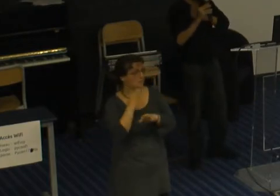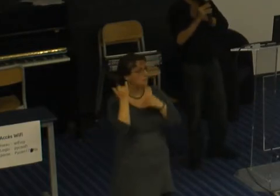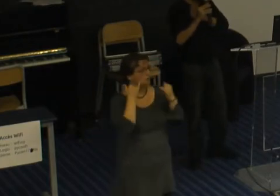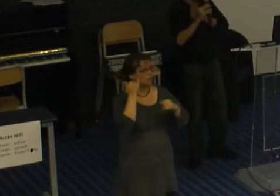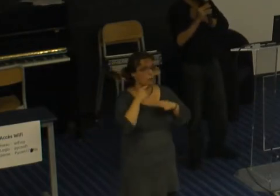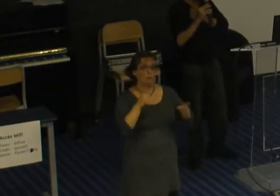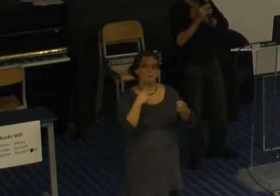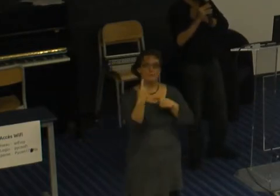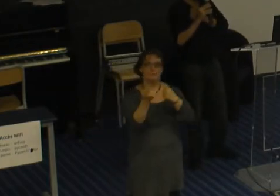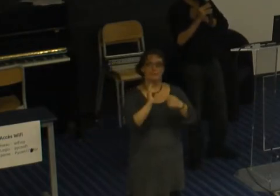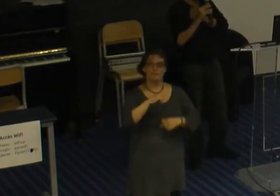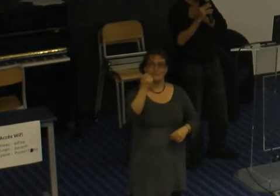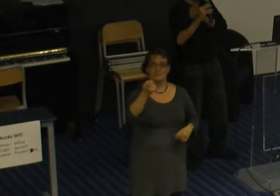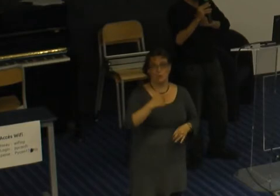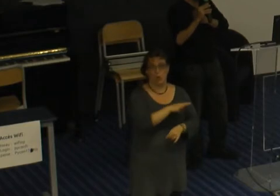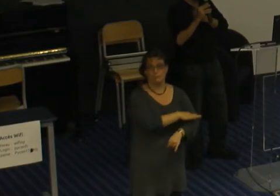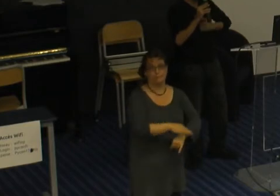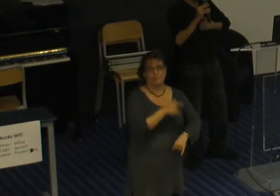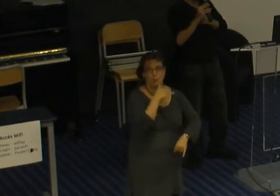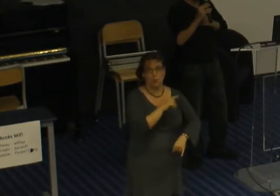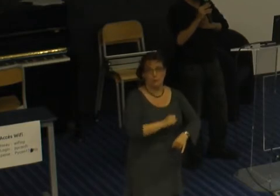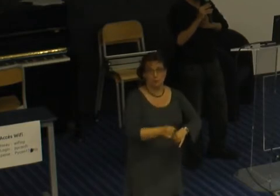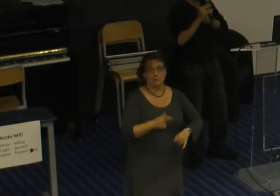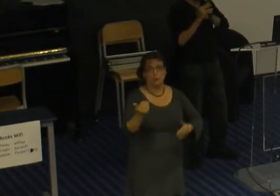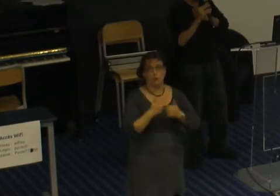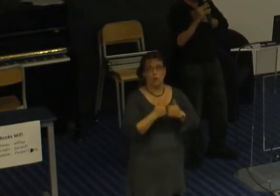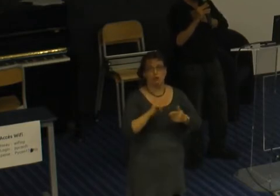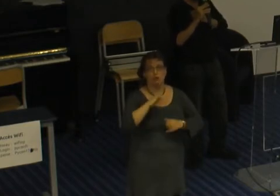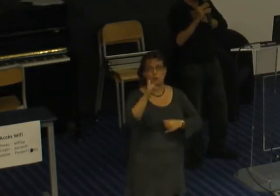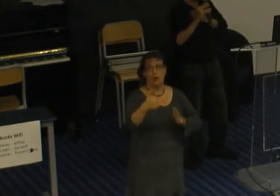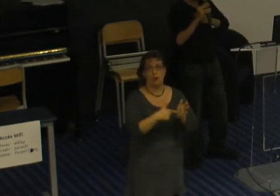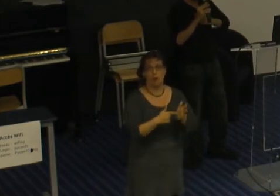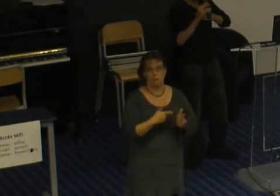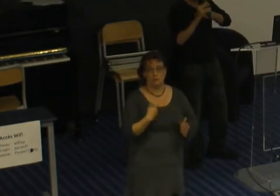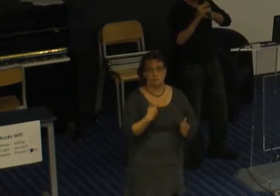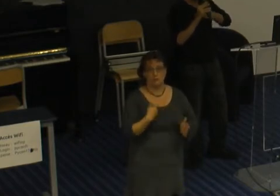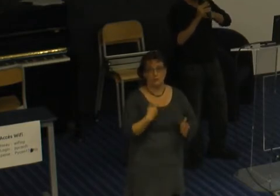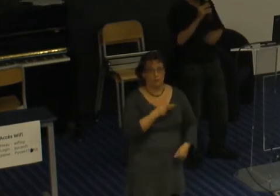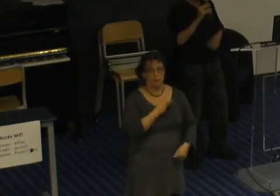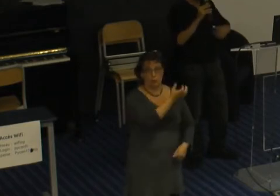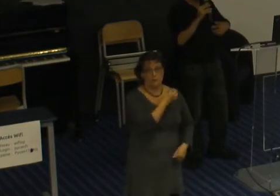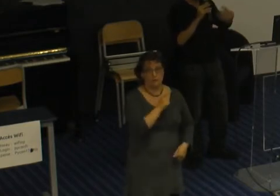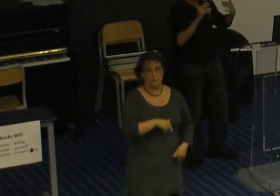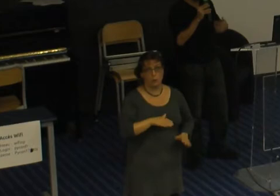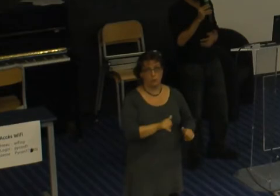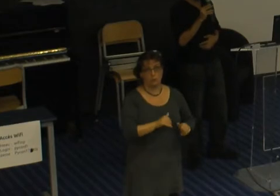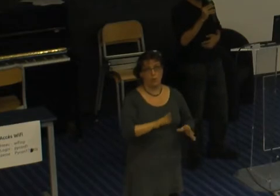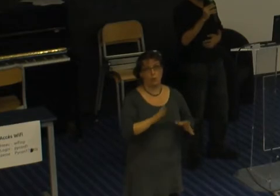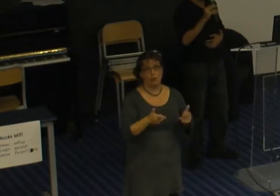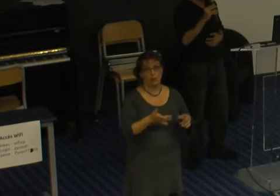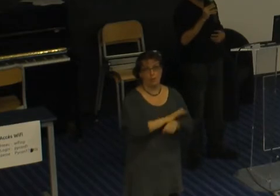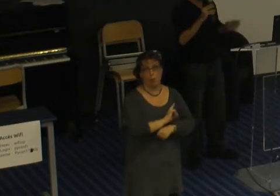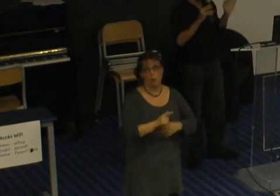voilà vous avez le droit à casser puis on vous demande quand est-ce que vous récupérez la mobilité ben je sais pas parce que le médecin il me dit que je récupérais peut-être pas ma